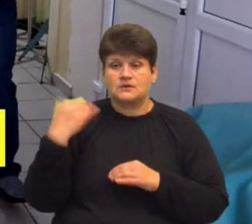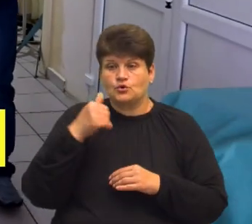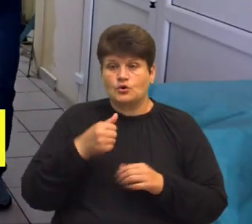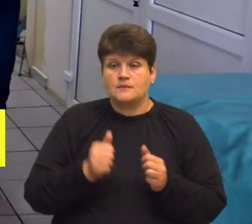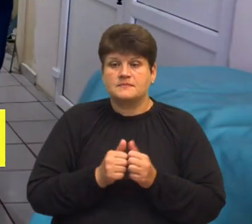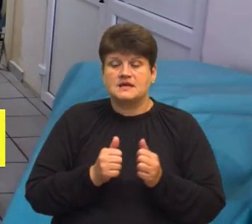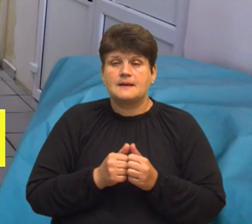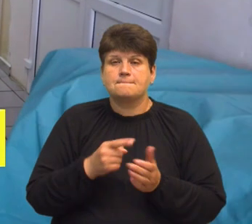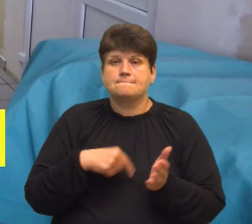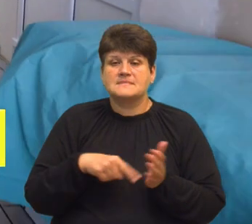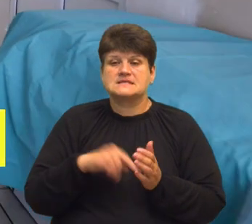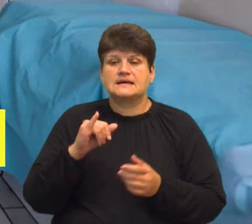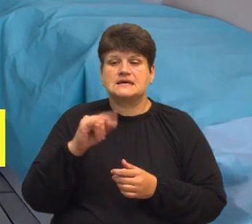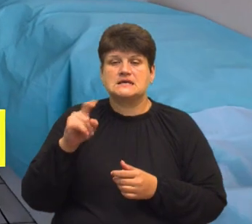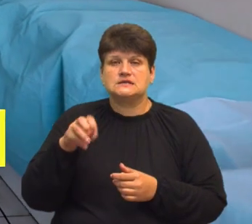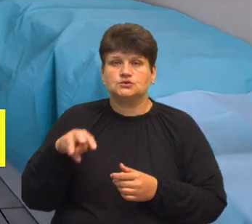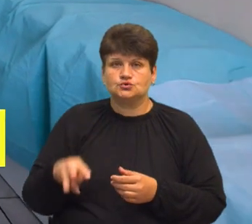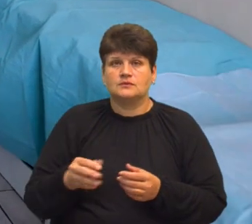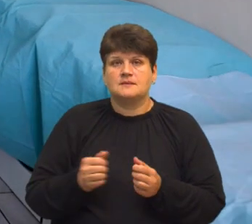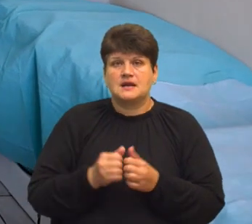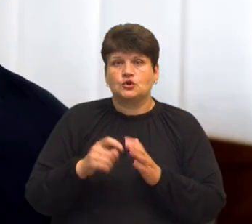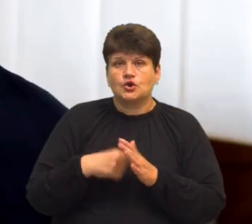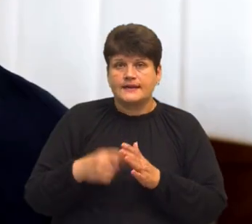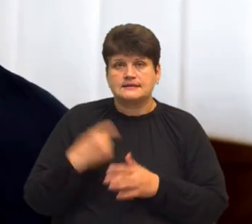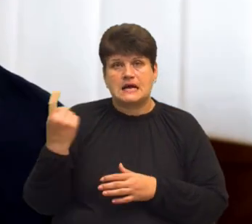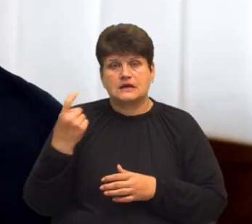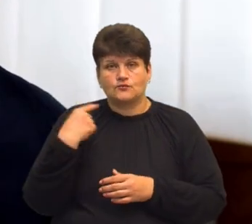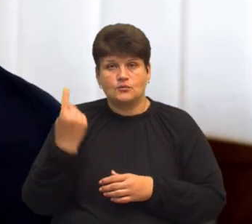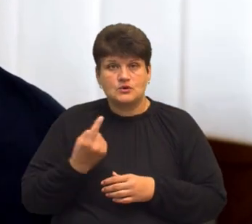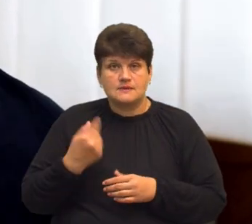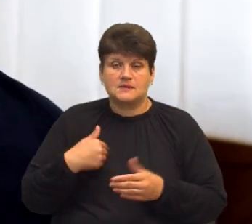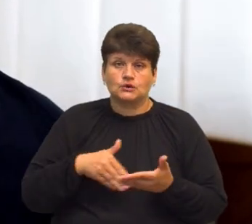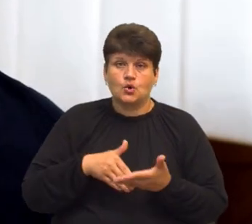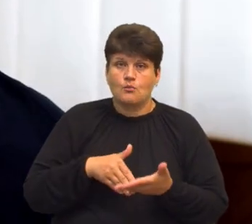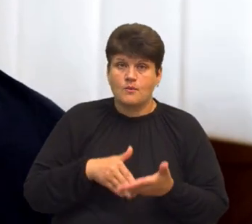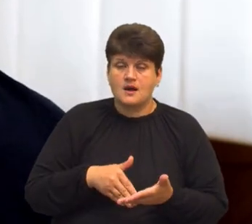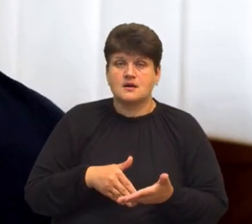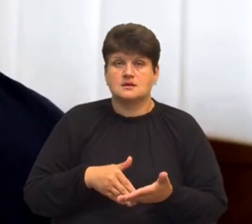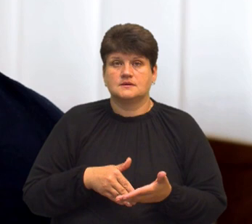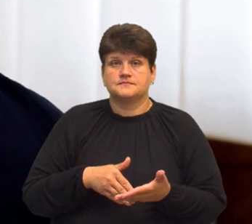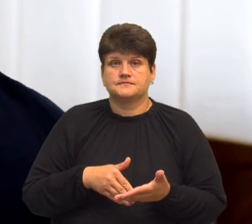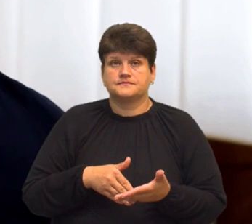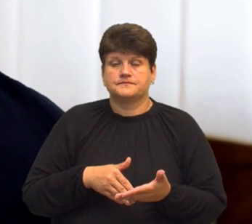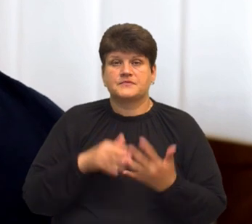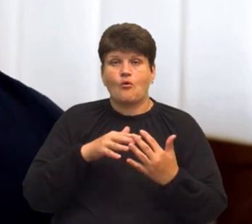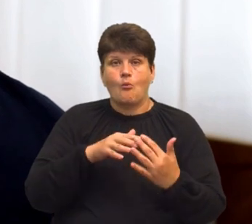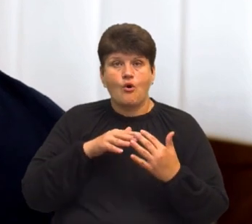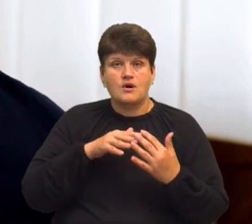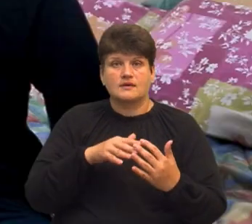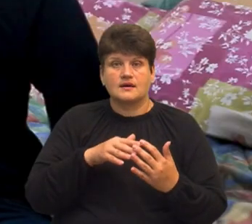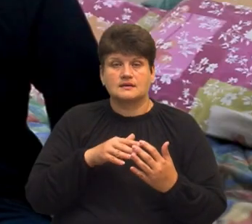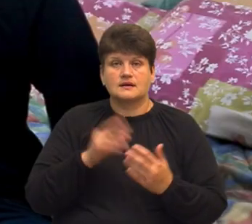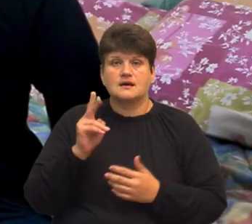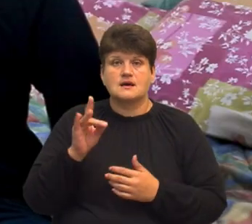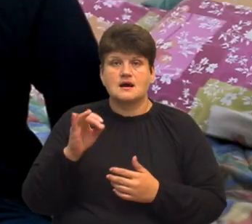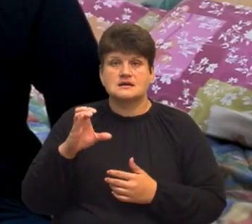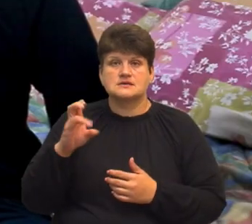міста Ізюмна між Донецької і Харківської областей. допомагали в боях за Краснопільдя.